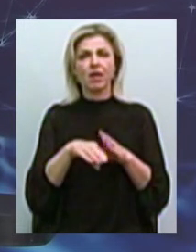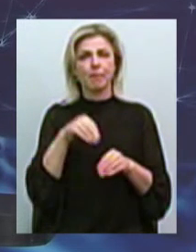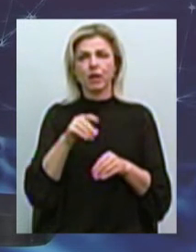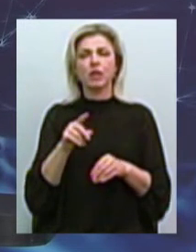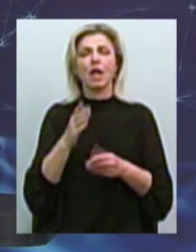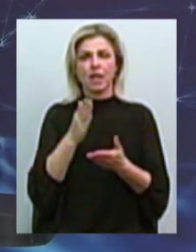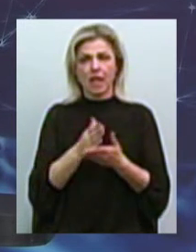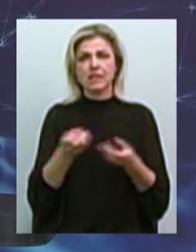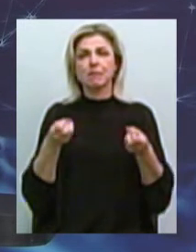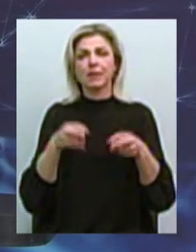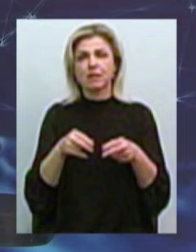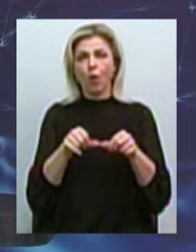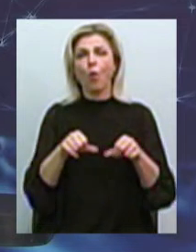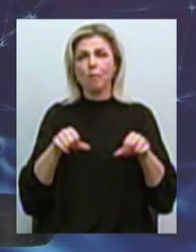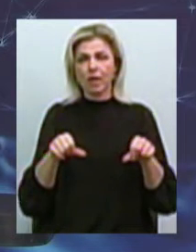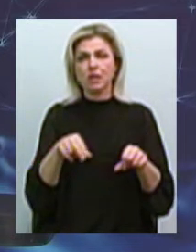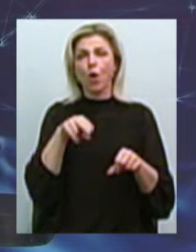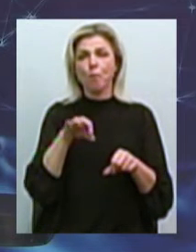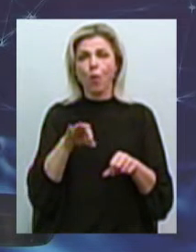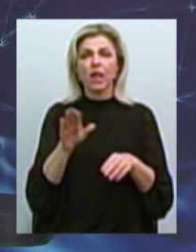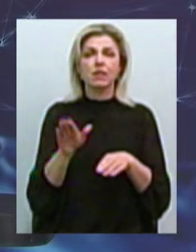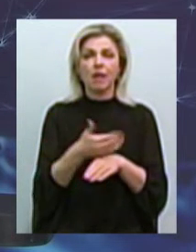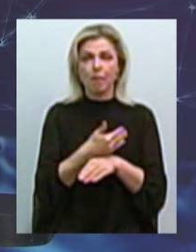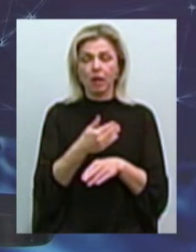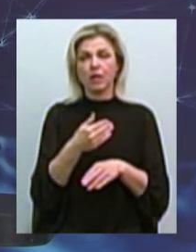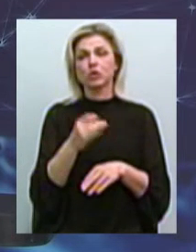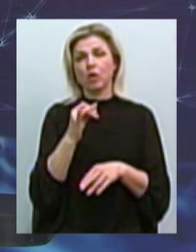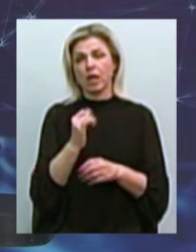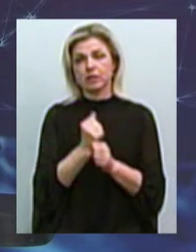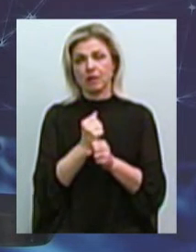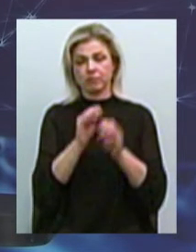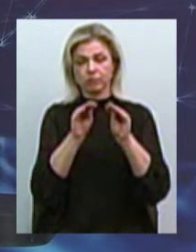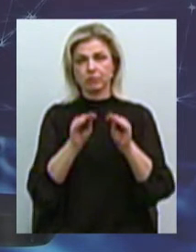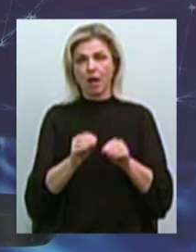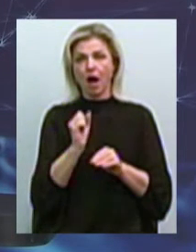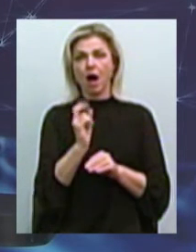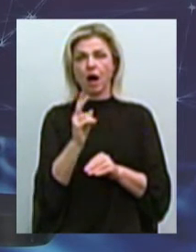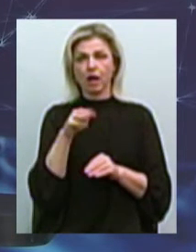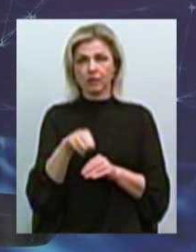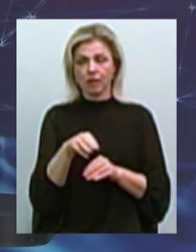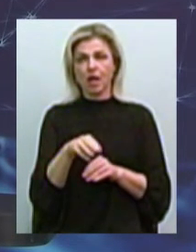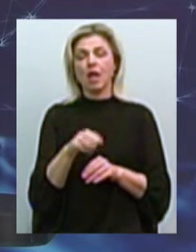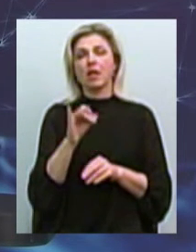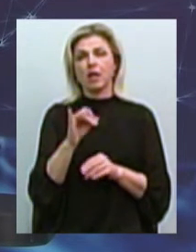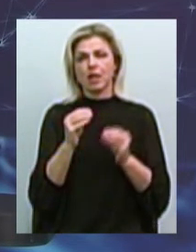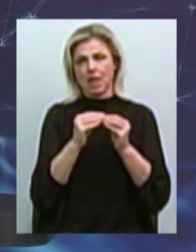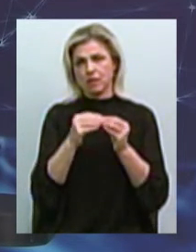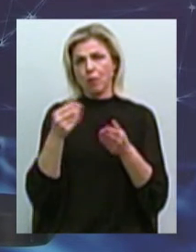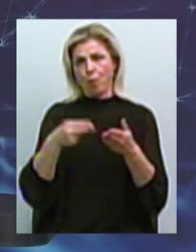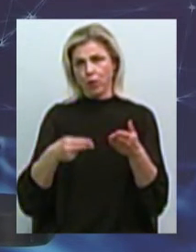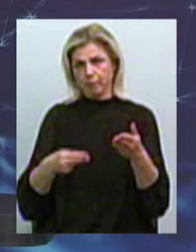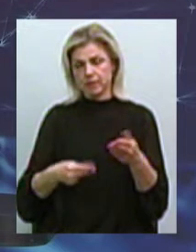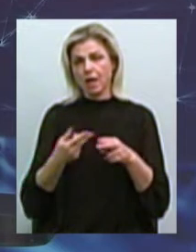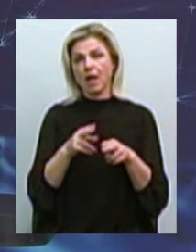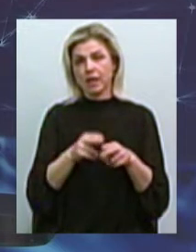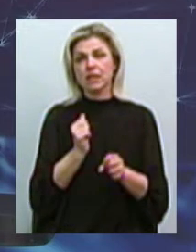себе. Десь специальна комісія по демонтажу. Составляється акт на демонтаж. Там около десяти подписей. Поэтому це якраз